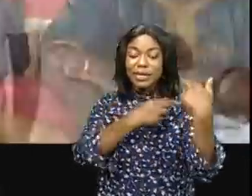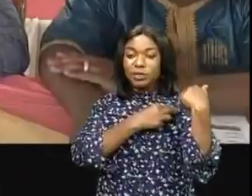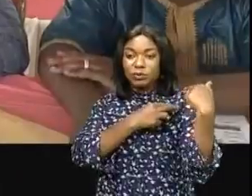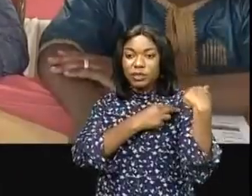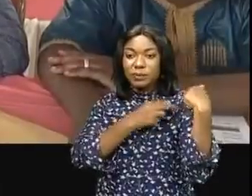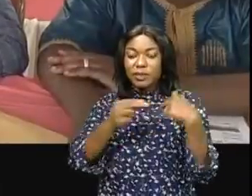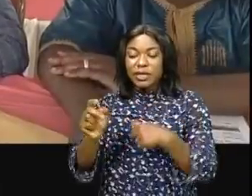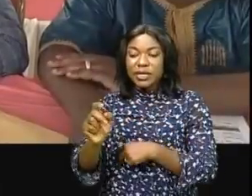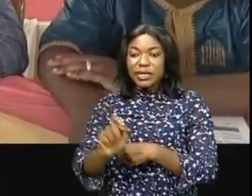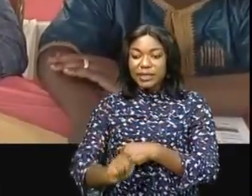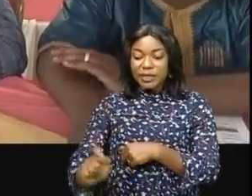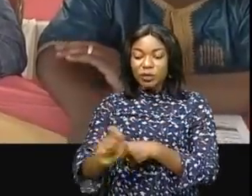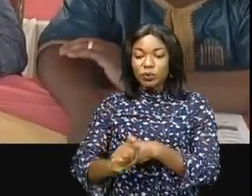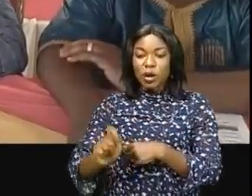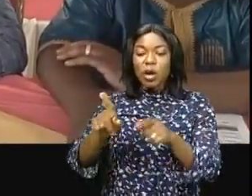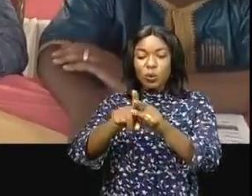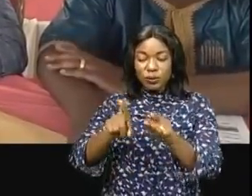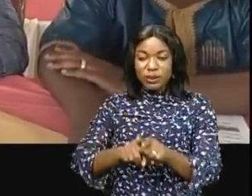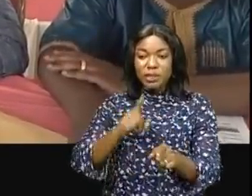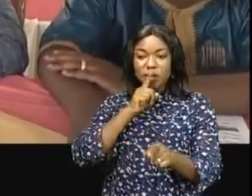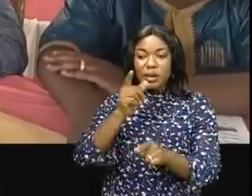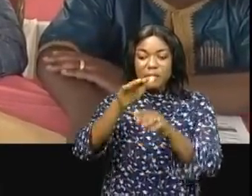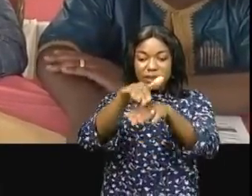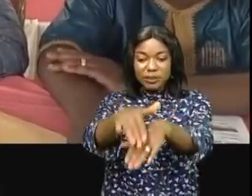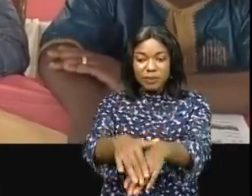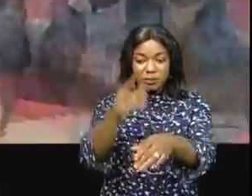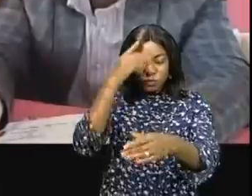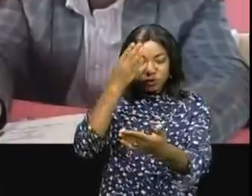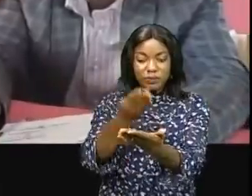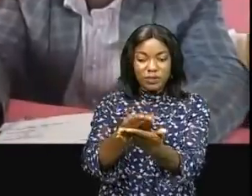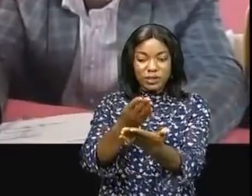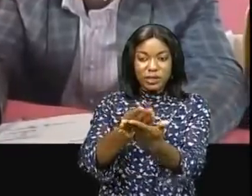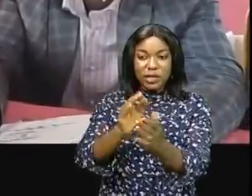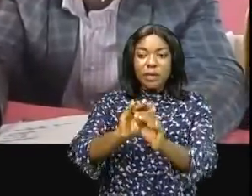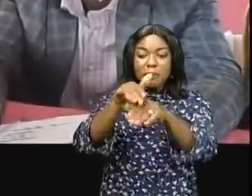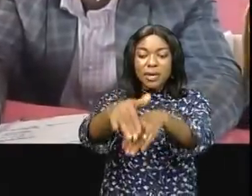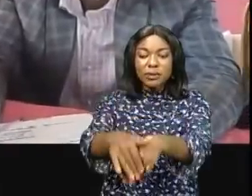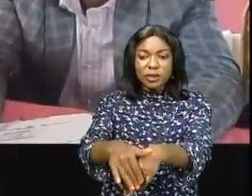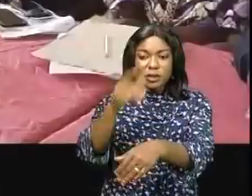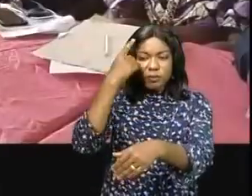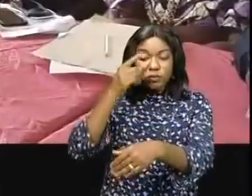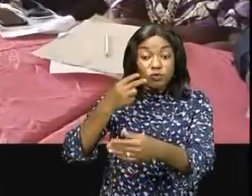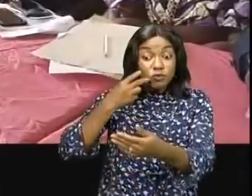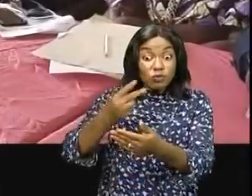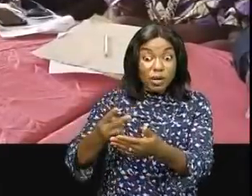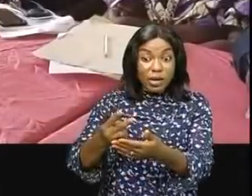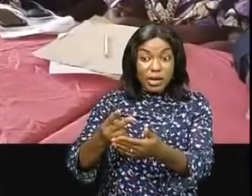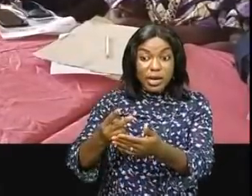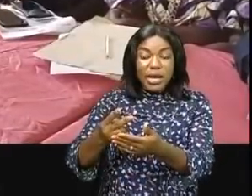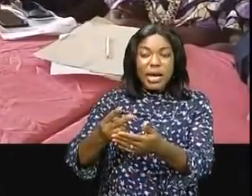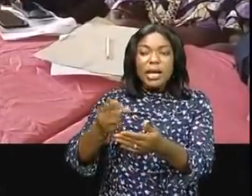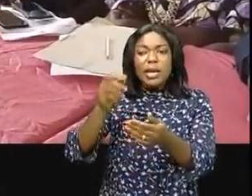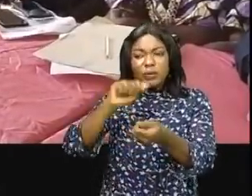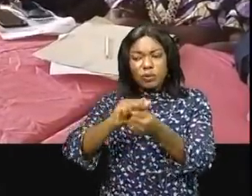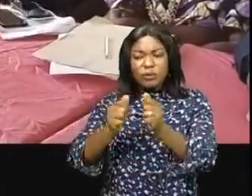évalué les niveaux atteints par le processus d'approche du budget participatif afin de tirer les leçons du passé pour